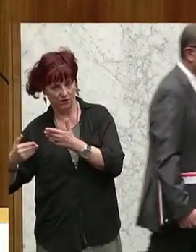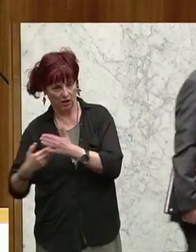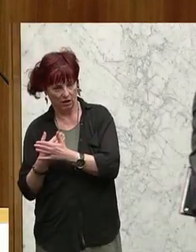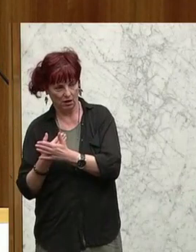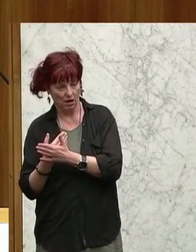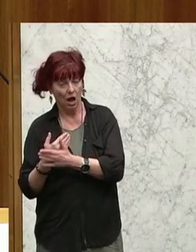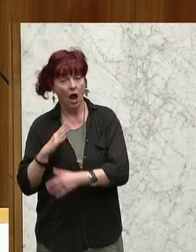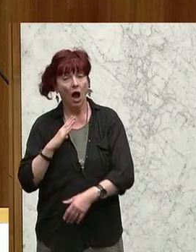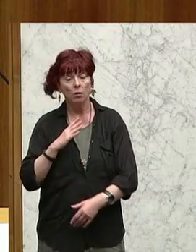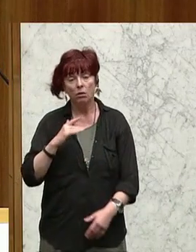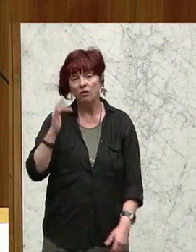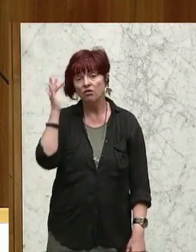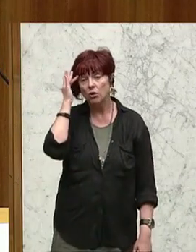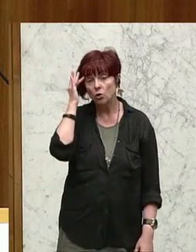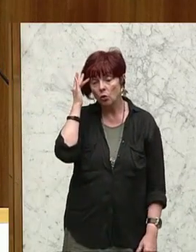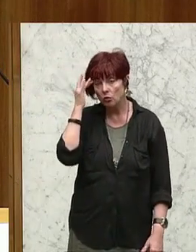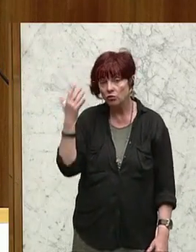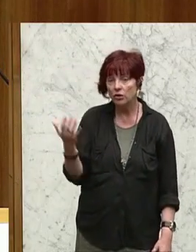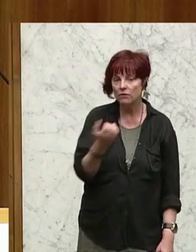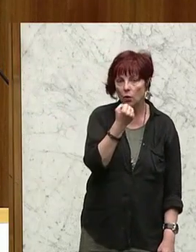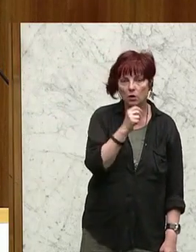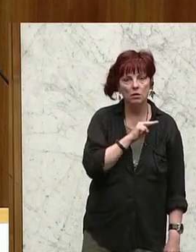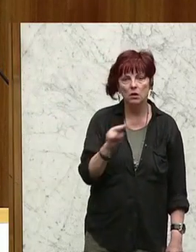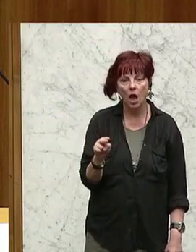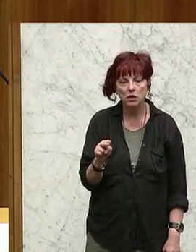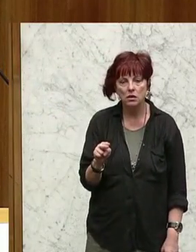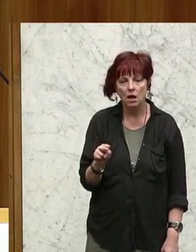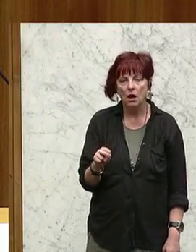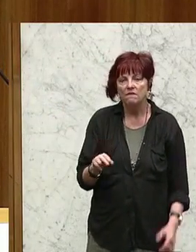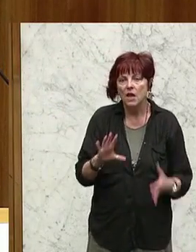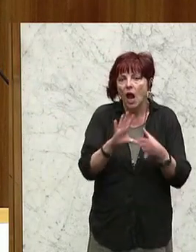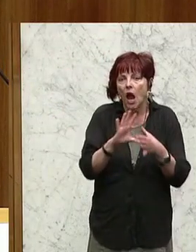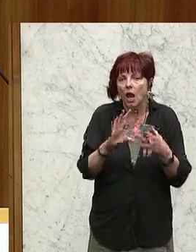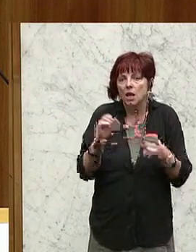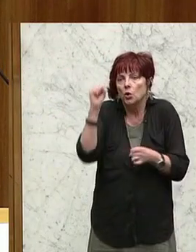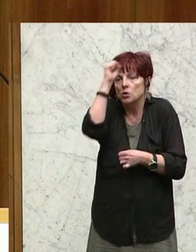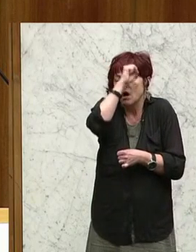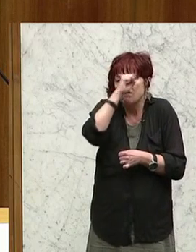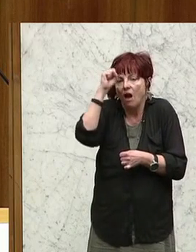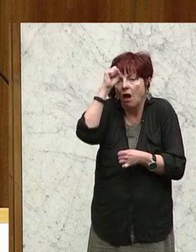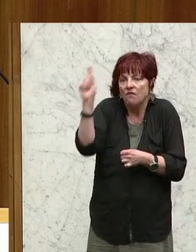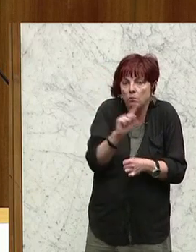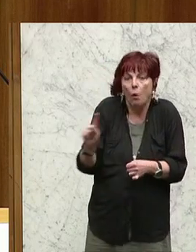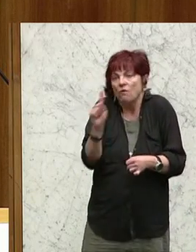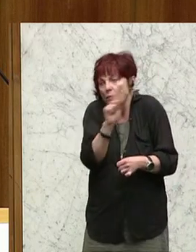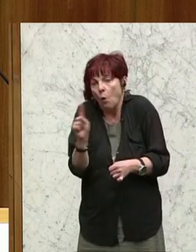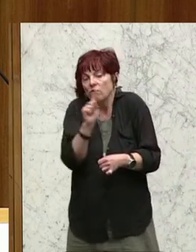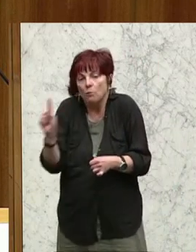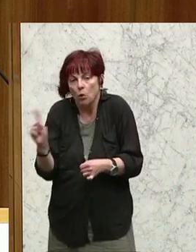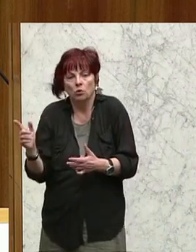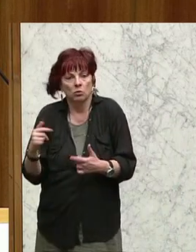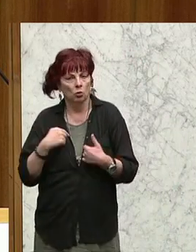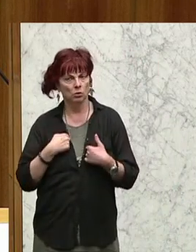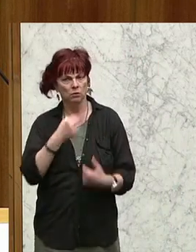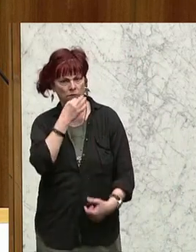gesiegt, sondern dieser religiöse Wahn, dieser Verbotswahn hat gesiegt. Und ich frage mich schon, wohin diese Reise